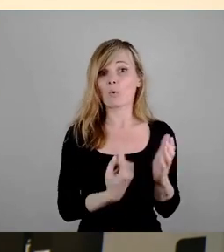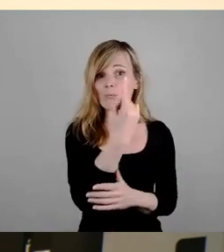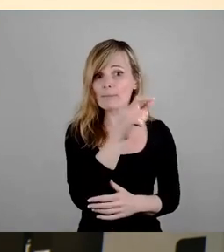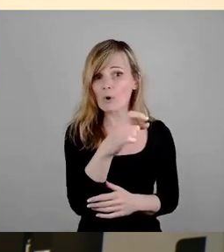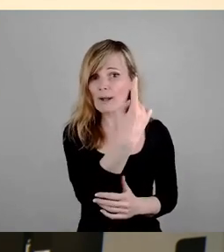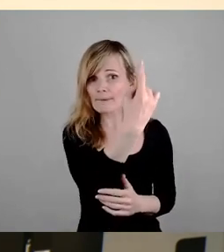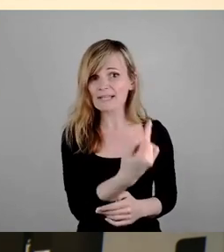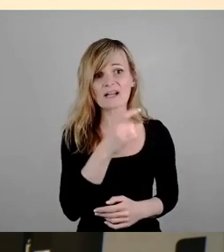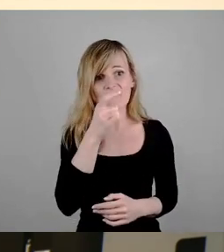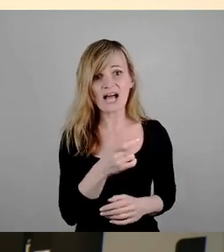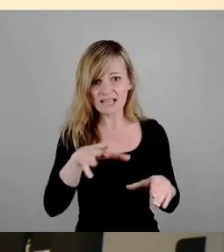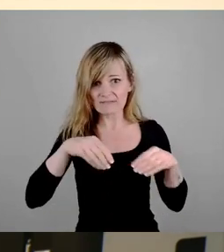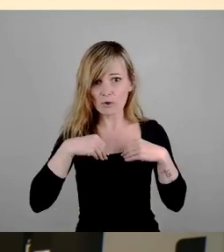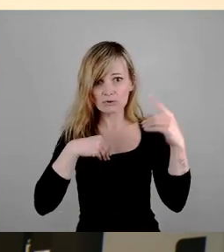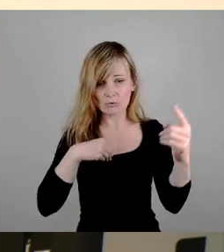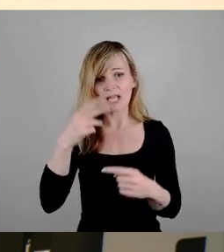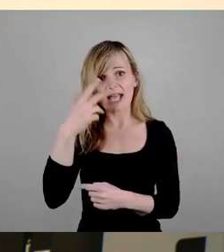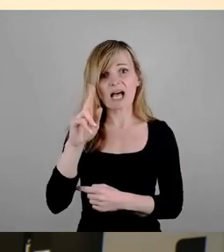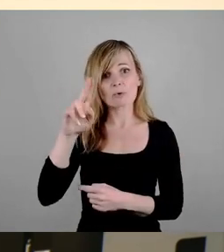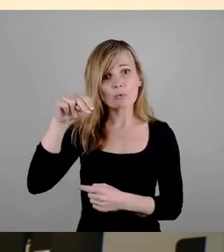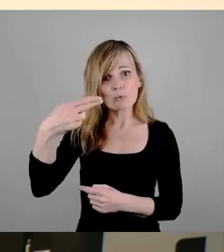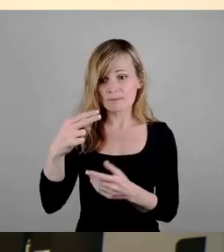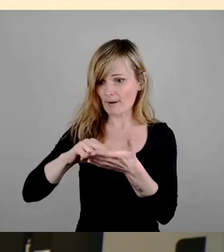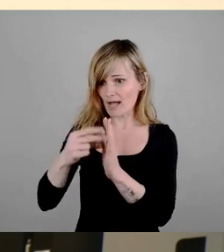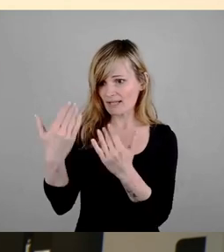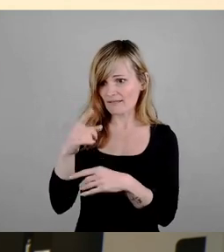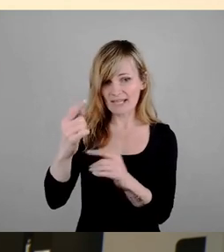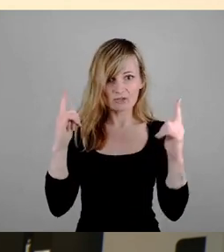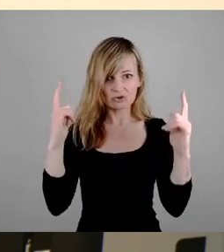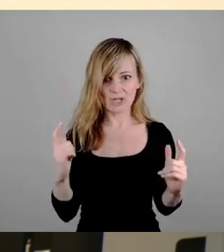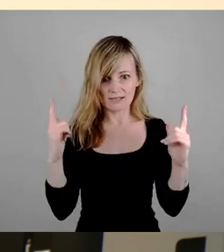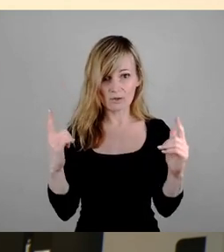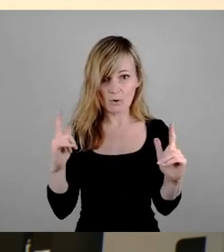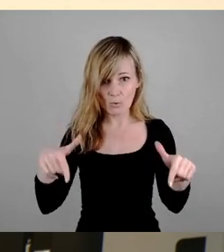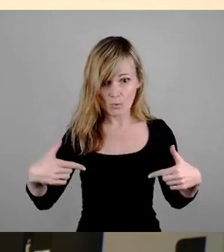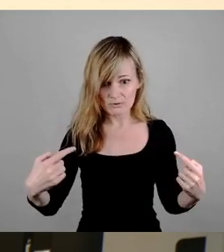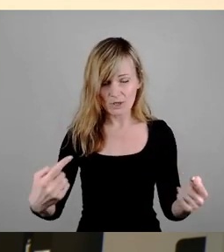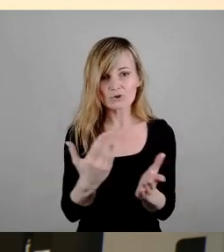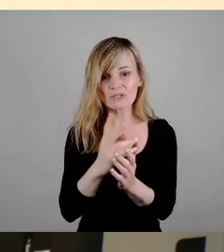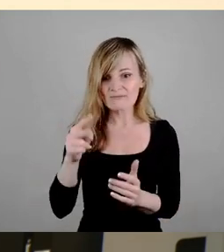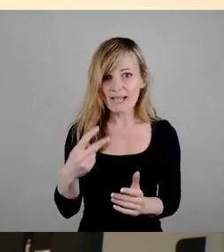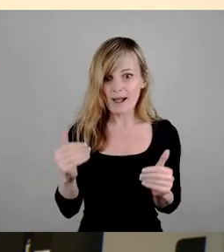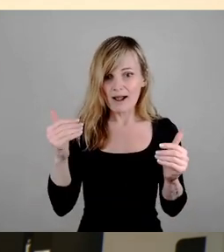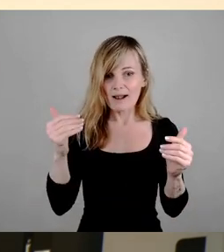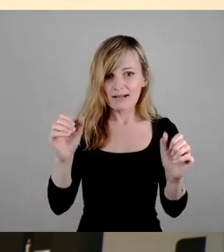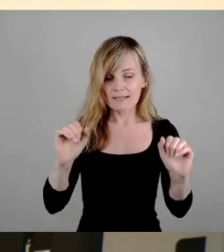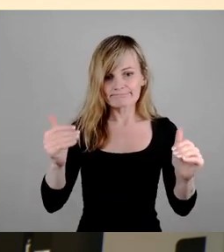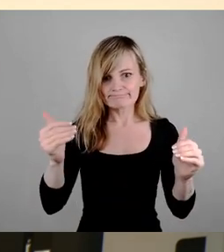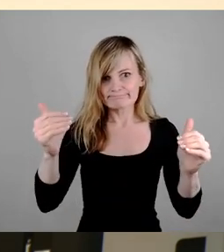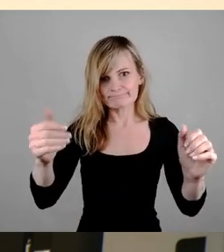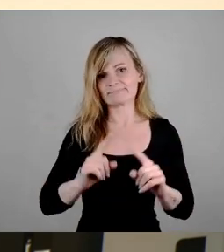in der Verantwortung, Herr Kühn hat es geplant, es ist sozusagen in den Startlöchern, es hätte schon zweimal stattfinden müssen, hat aber nicht.